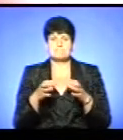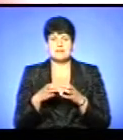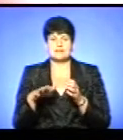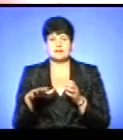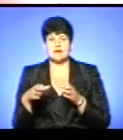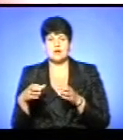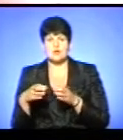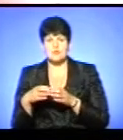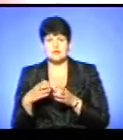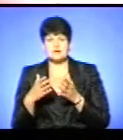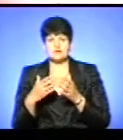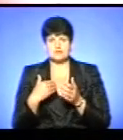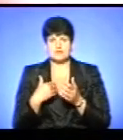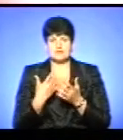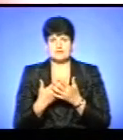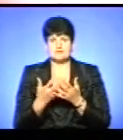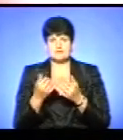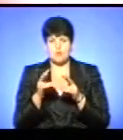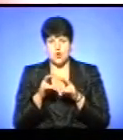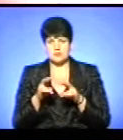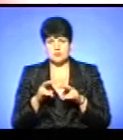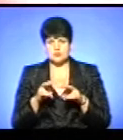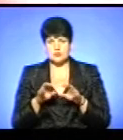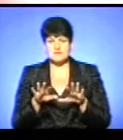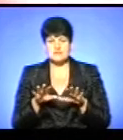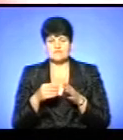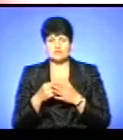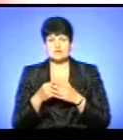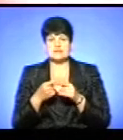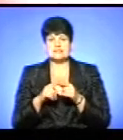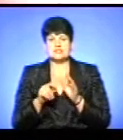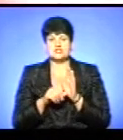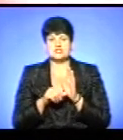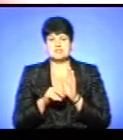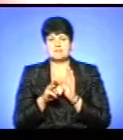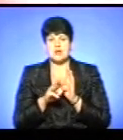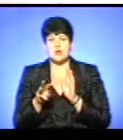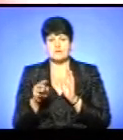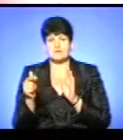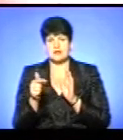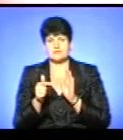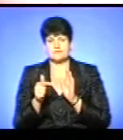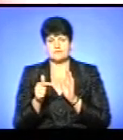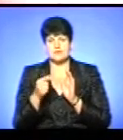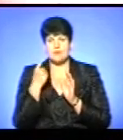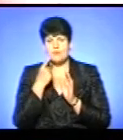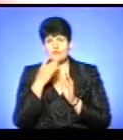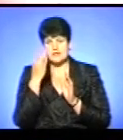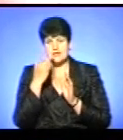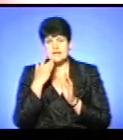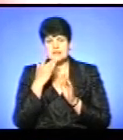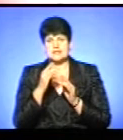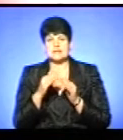громадах. Якщо ми візьмемо, проаналізуємо місцеві бюджети, це близько 6 мільйонів гривень. Мовні літні табори